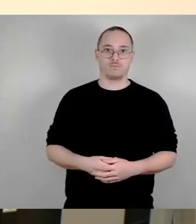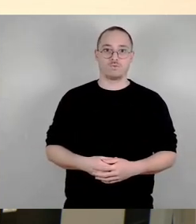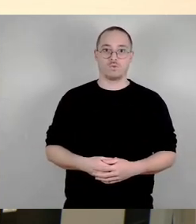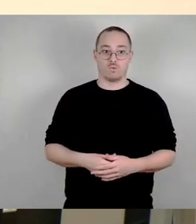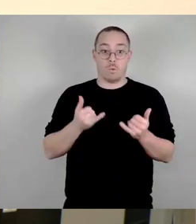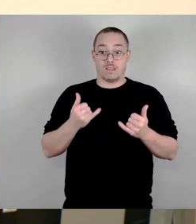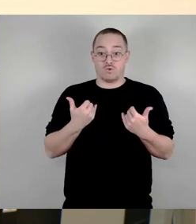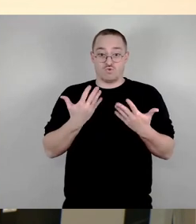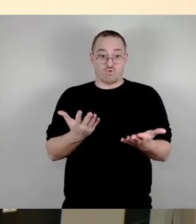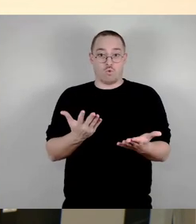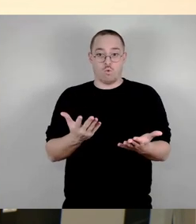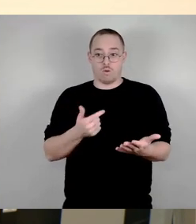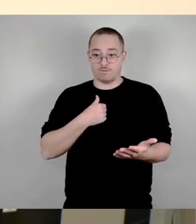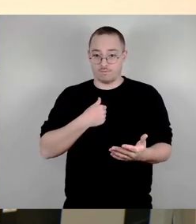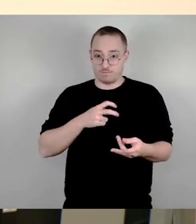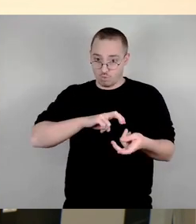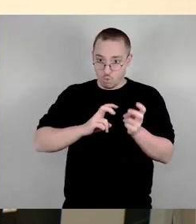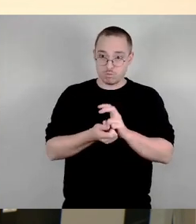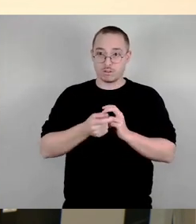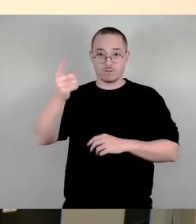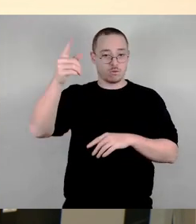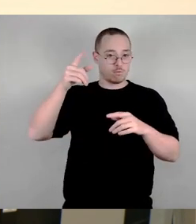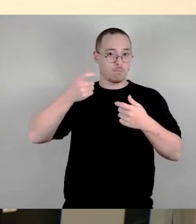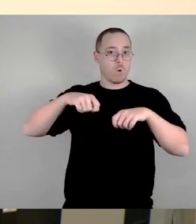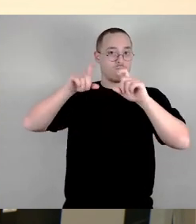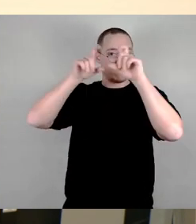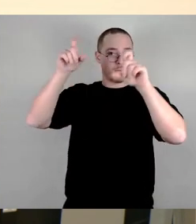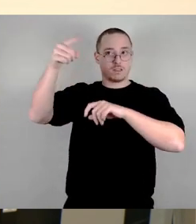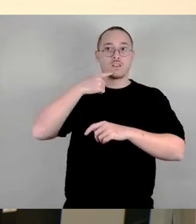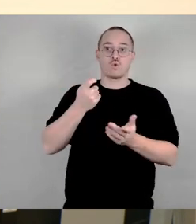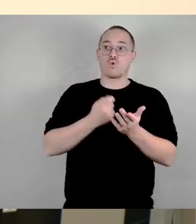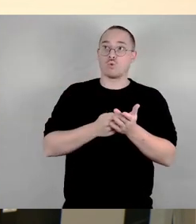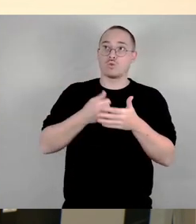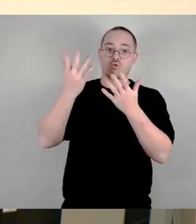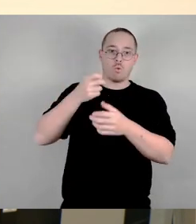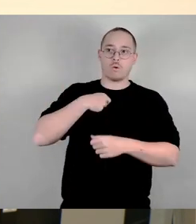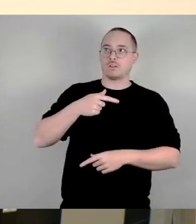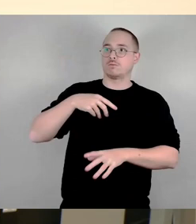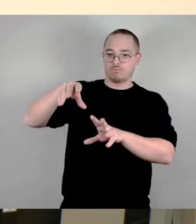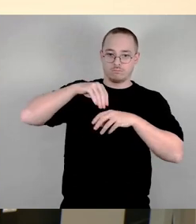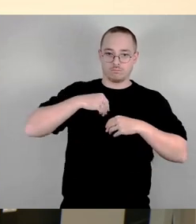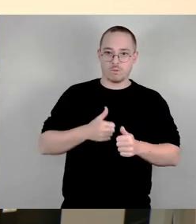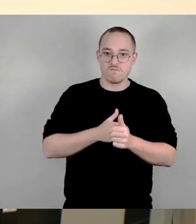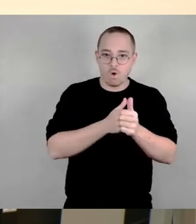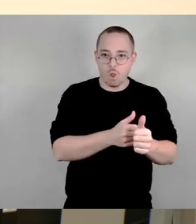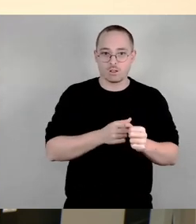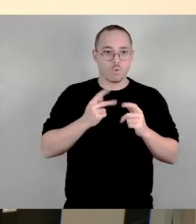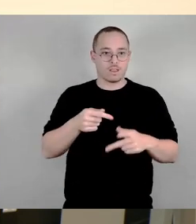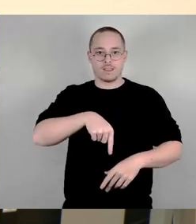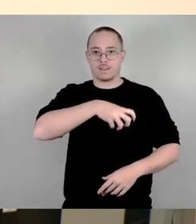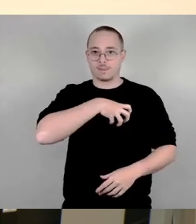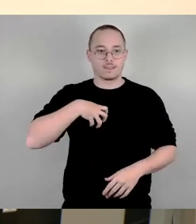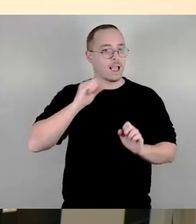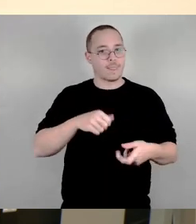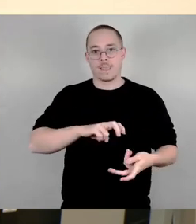das muss ich am Markt dann unterbringen, dann kann ich das mit einer Miete in Dresden und mit Kosten in Dresden nicht abbilden. Das ist die Realität. Und da kommen Sie und sagen, aha,